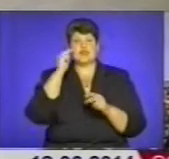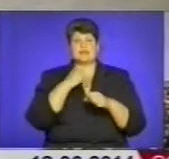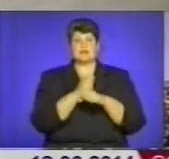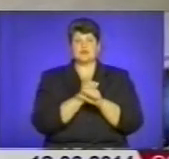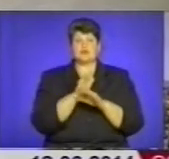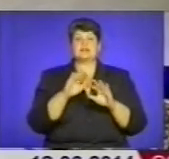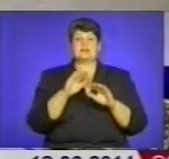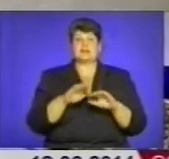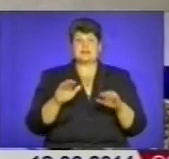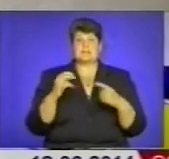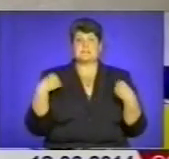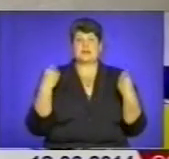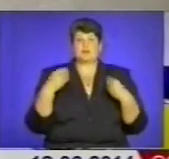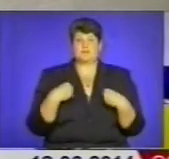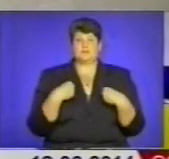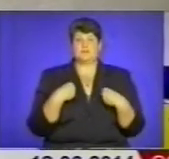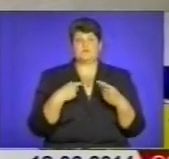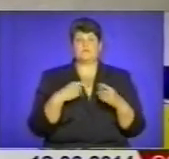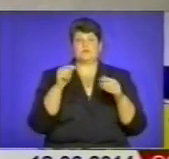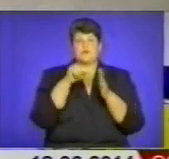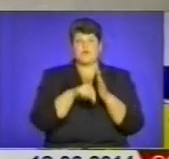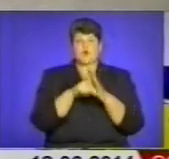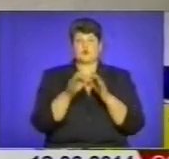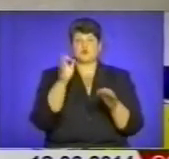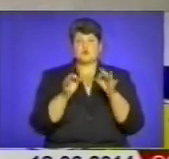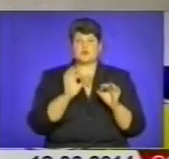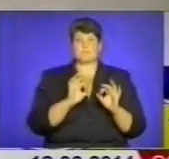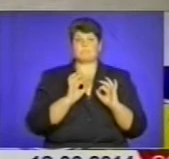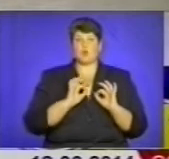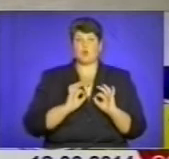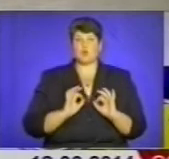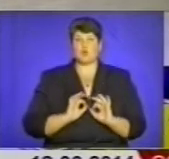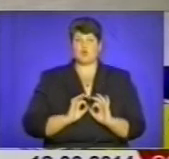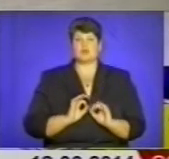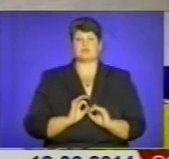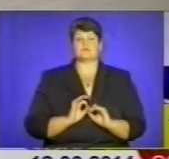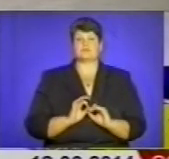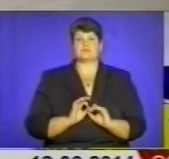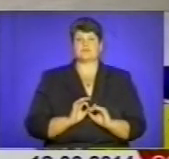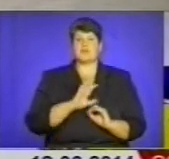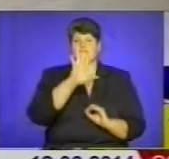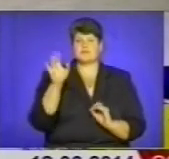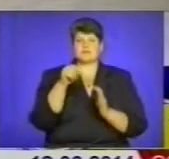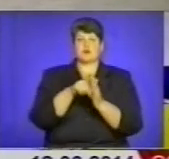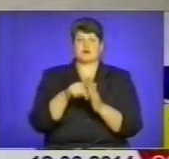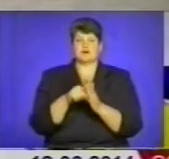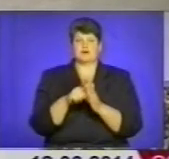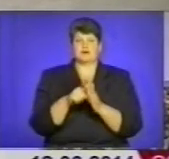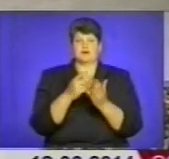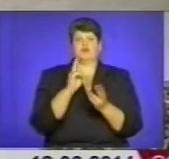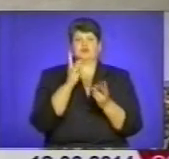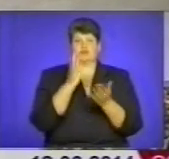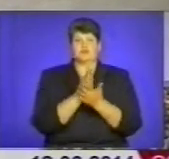переодягнувшись в ролі суддів, прокурорів, всіх тих ролей, які складають сьогодні судове